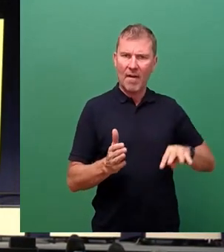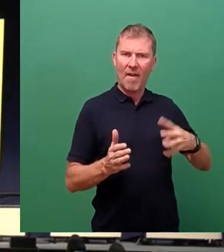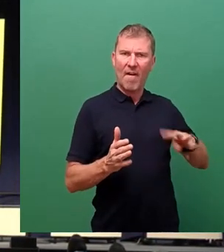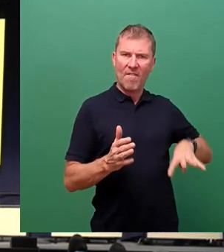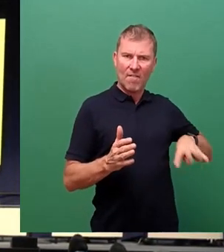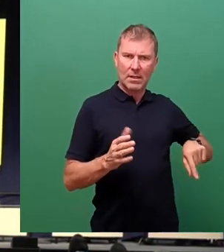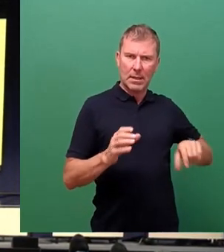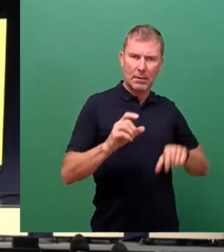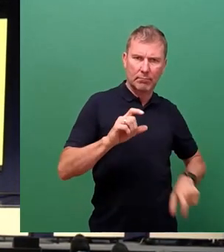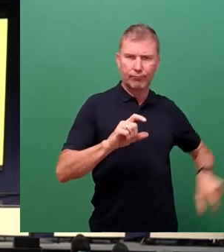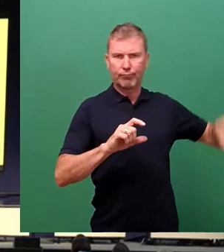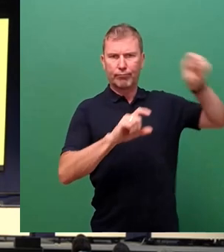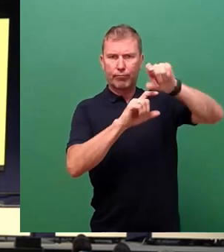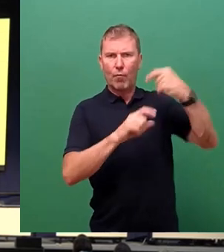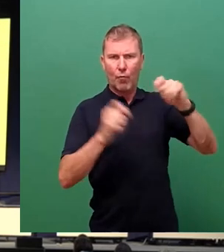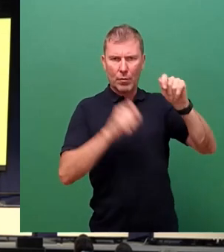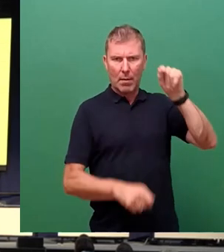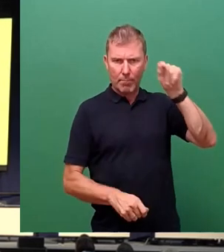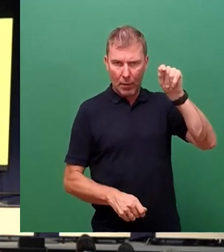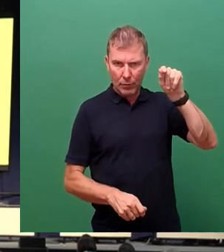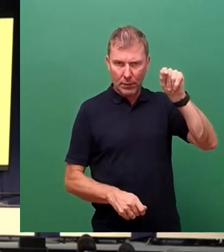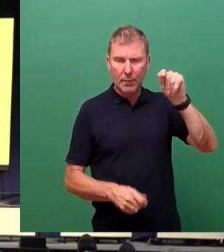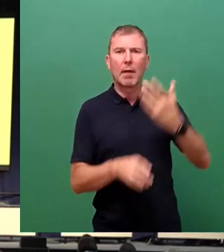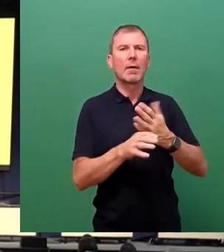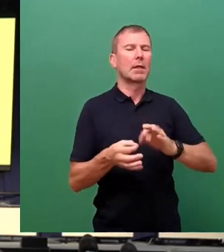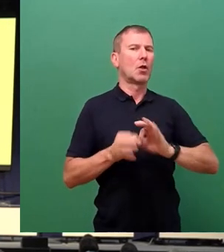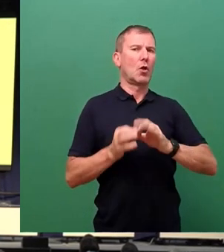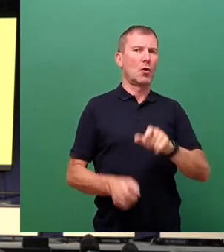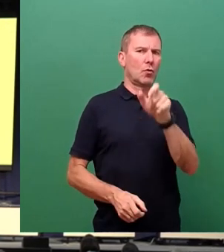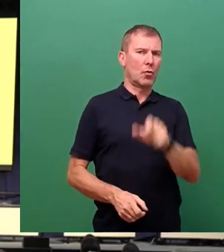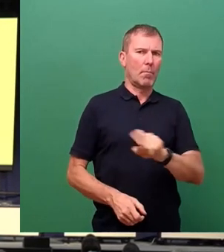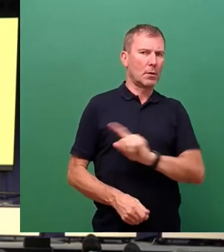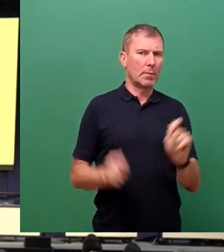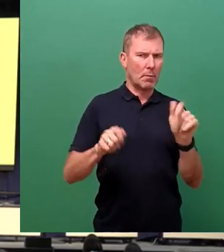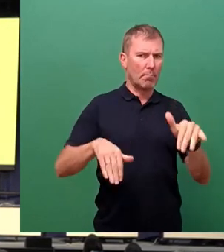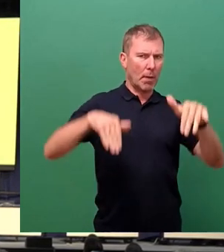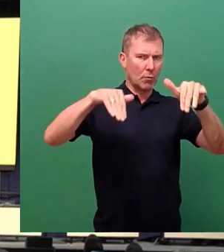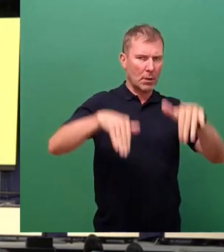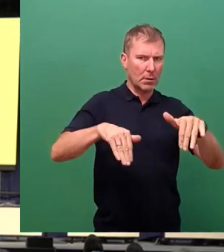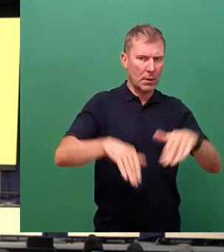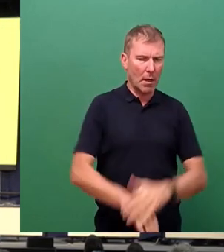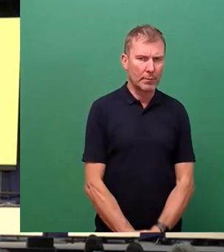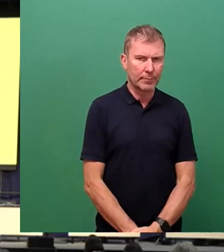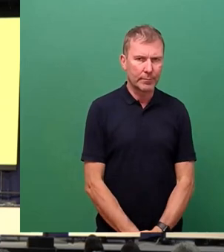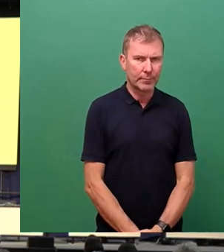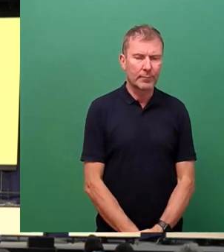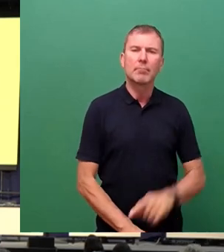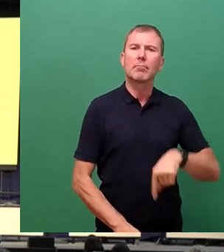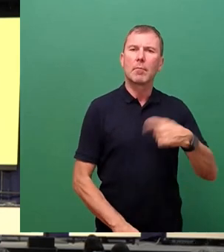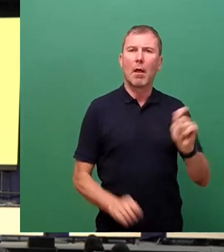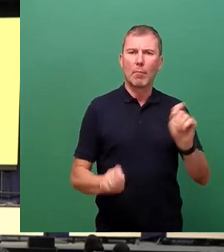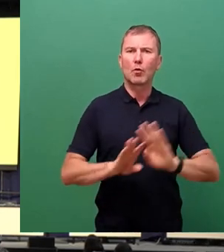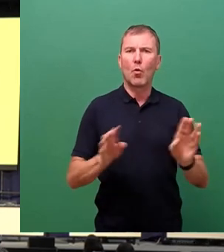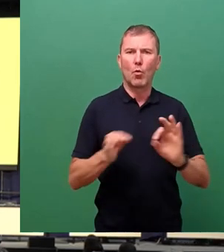auch das noch vor der Pause, weil wie gesagt die Gebärdendolmetscher bis zur Pause mal da sind, so dass wir uns um